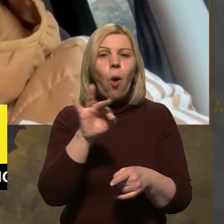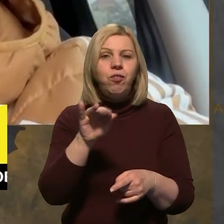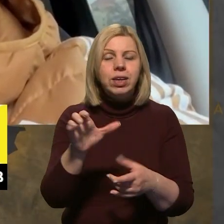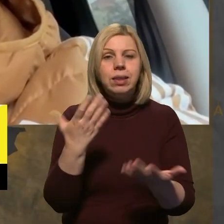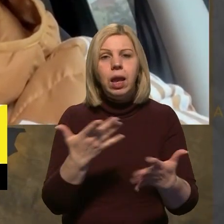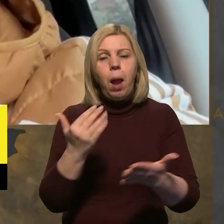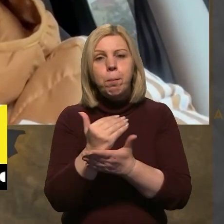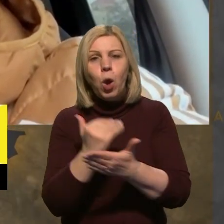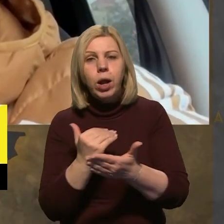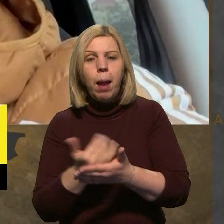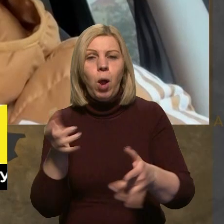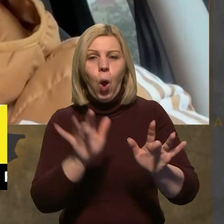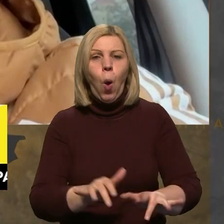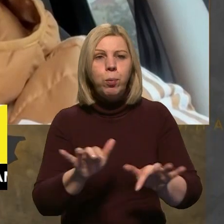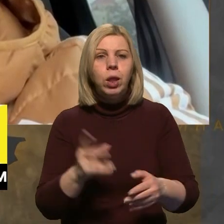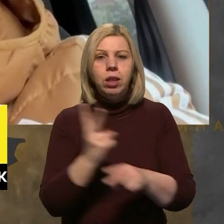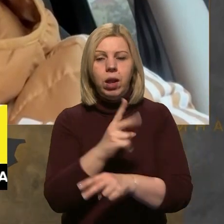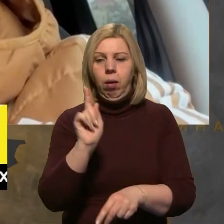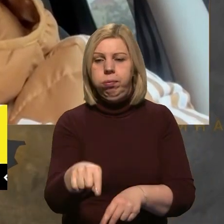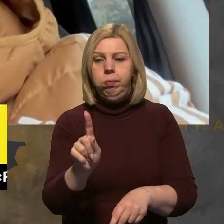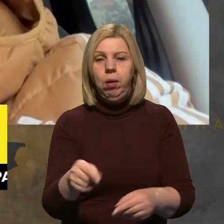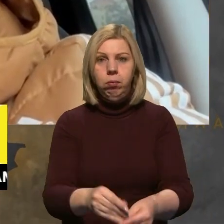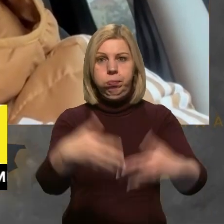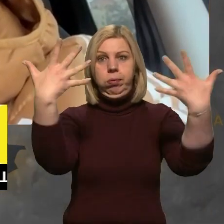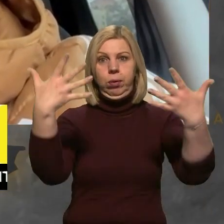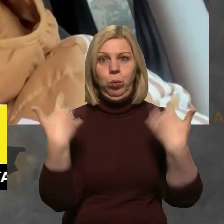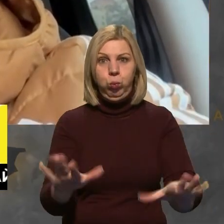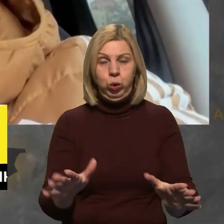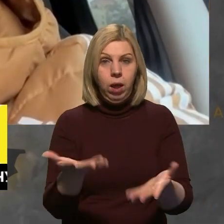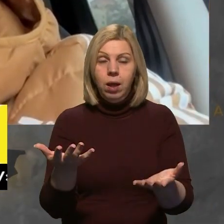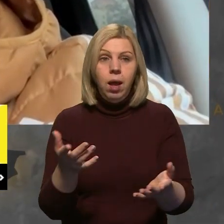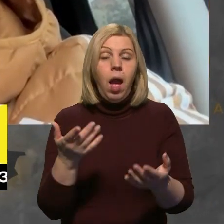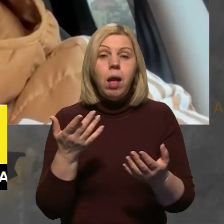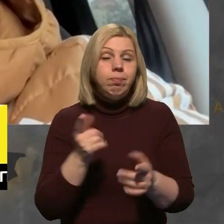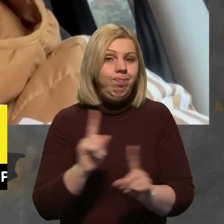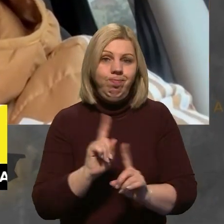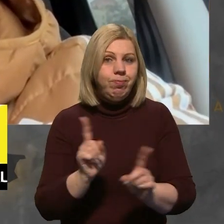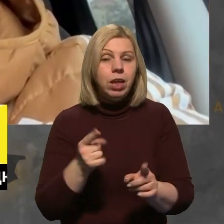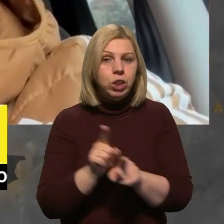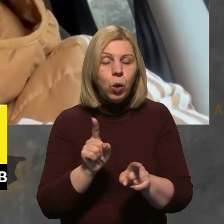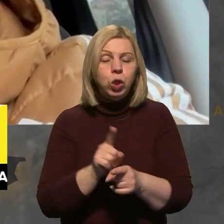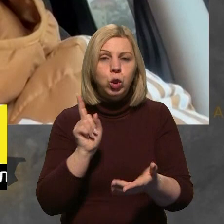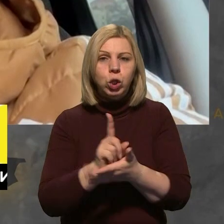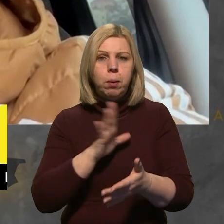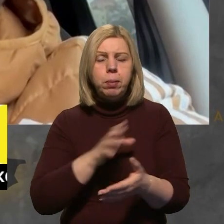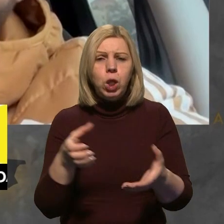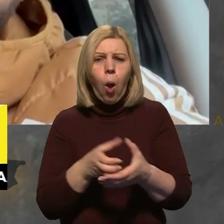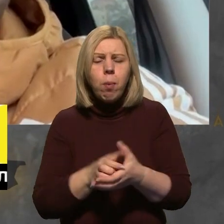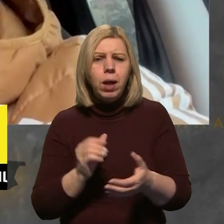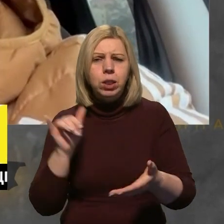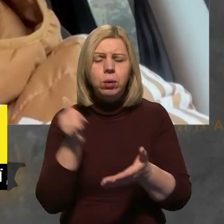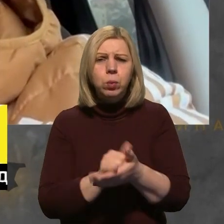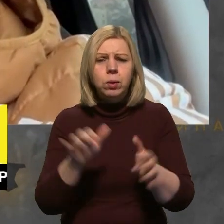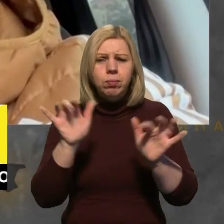будь-яка програма на комп'ютері, де ти два рази клікнув, вона розгорнулася і запустилась. Тобто, все одно повинна бути компанія на